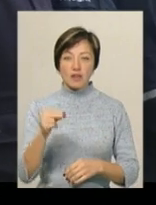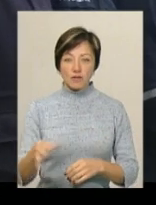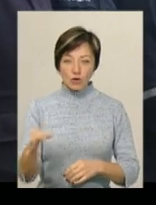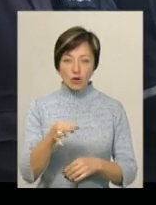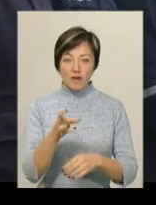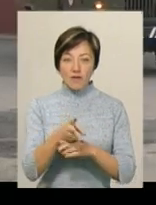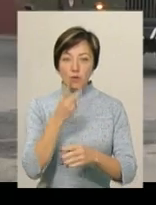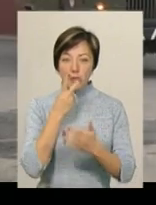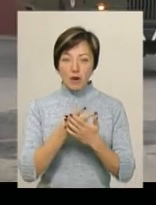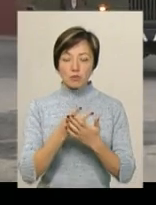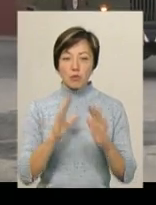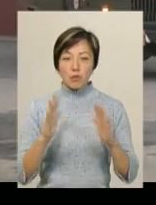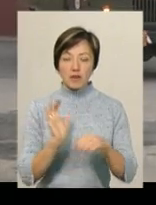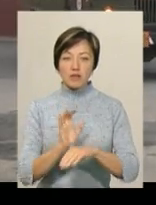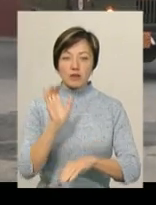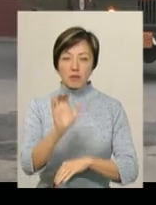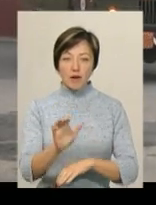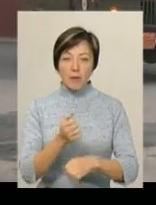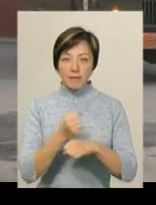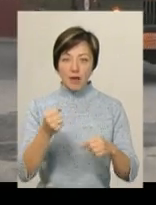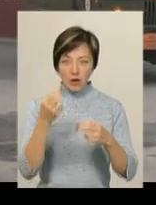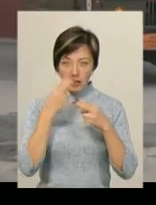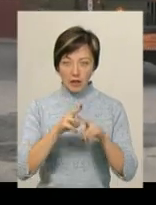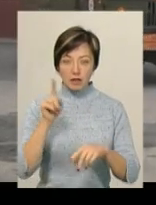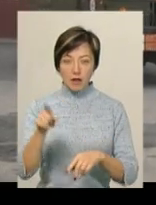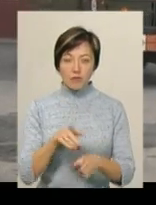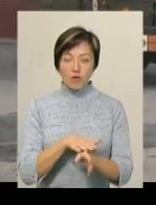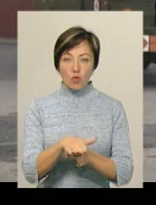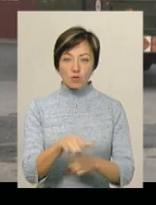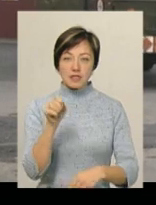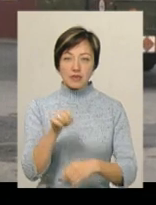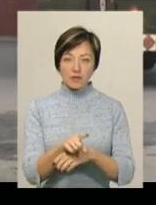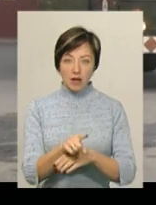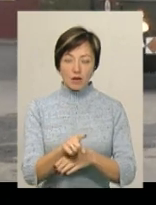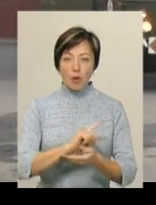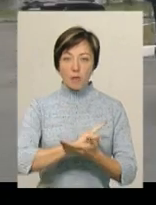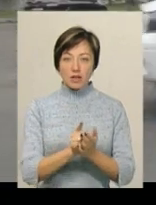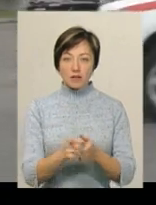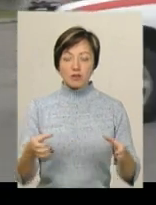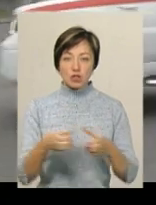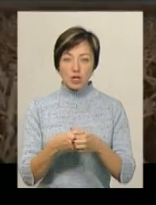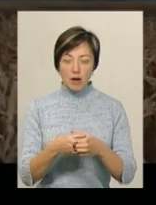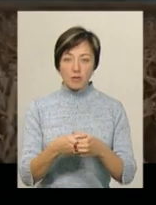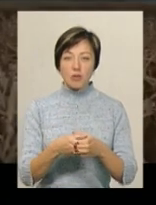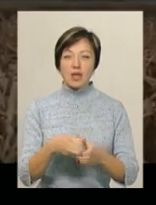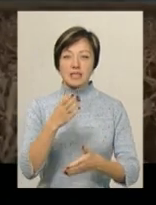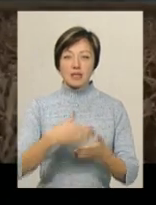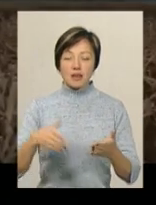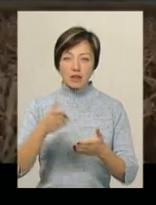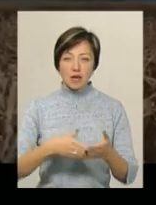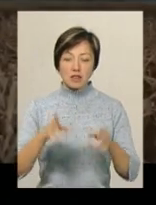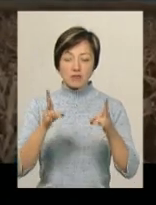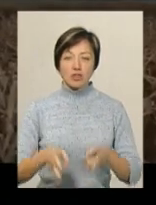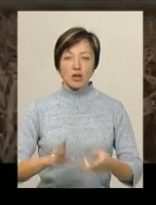На цьому відео ви бачите момент відправки піротехніків. Там вони виконуватимуть завдання оперативного штабу ДСНС з ліквідації